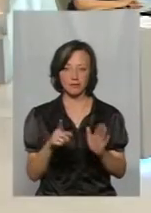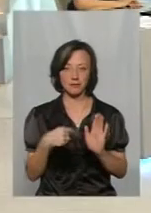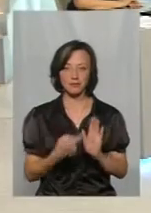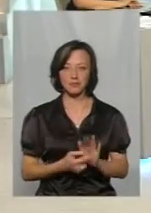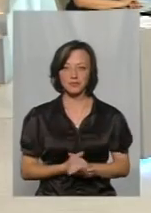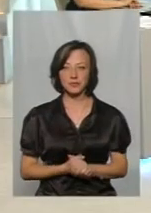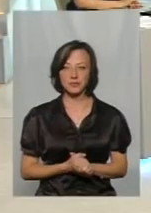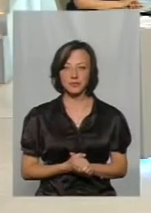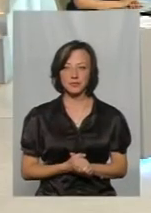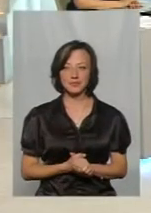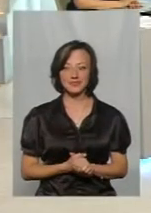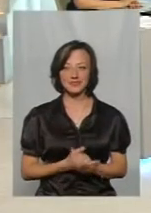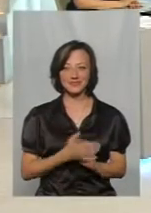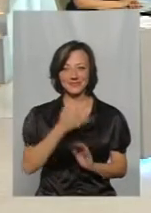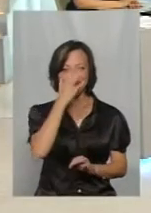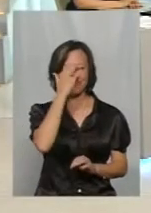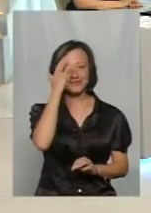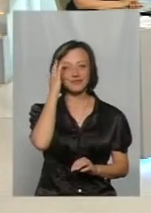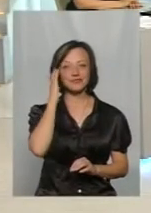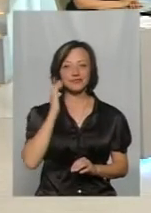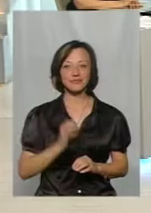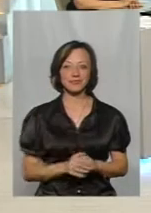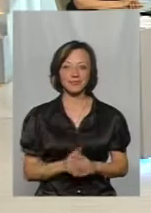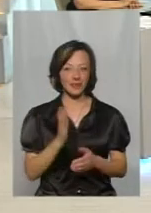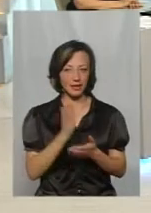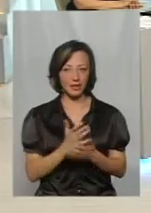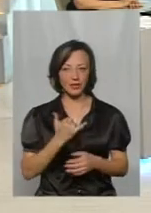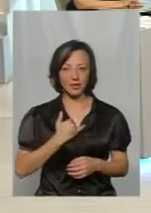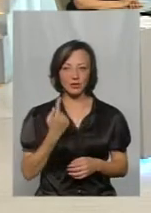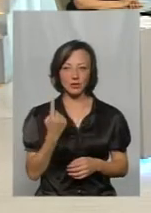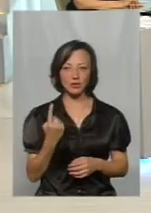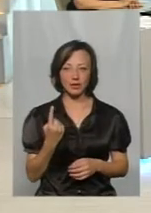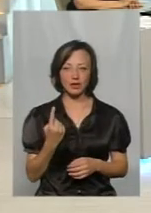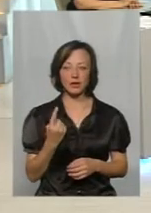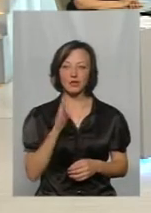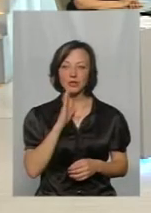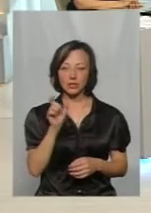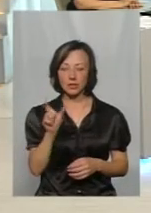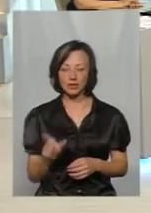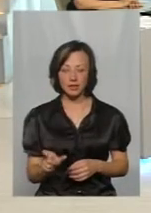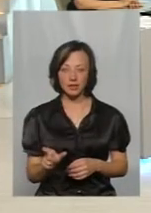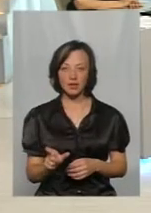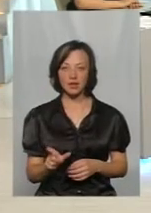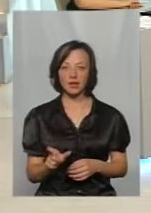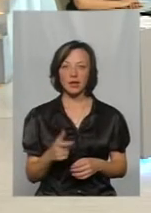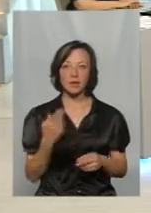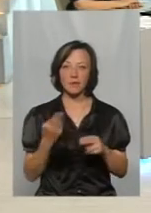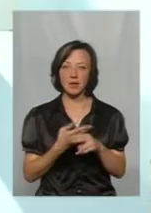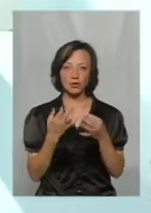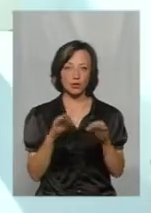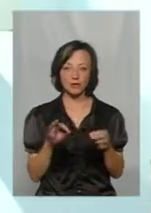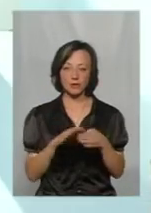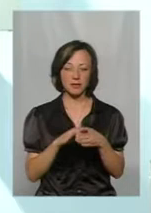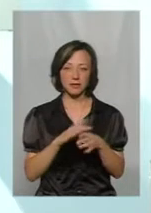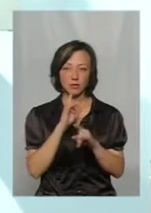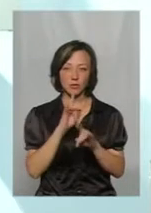Ну, от є в нас одна слухач. Я без їх дозволу, вибачте, не буду називати